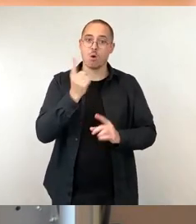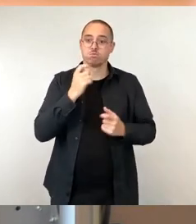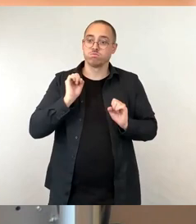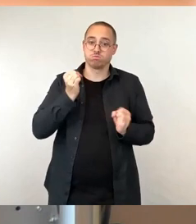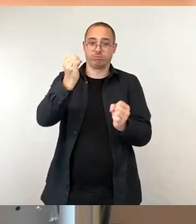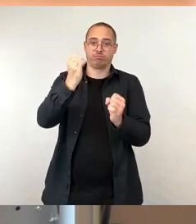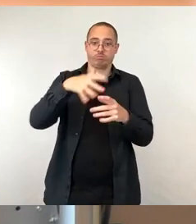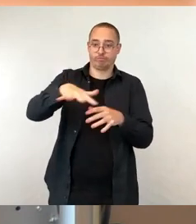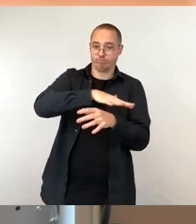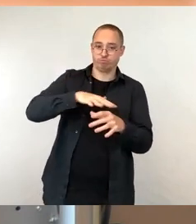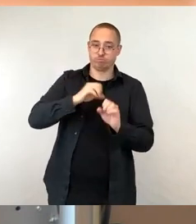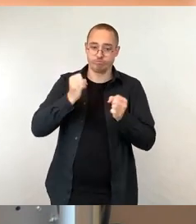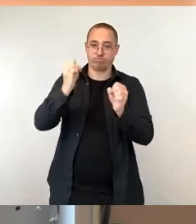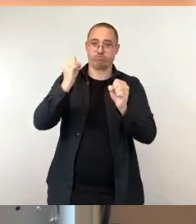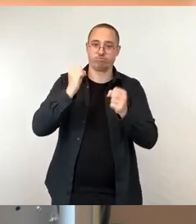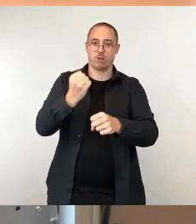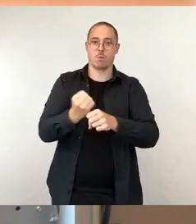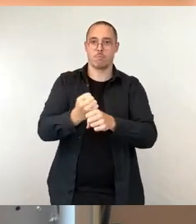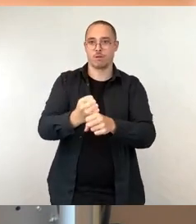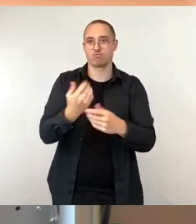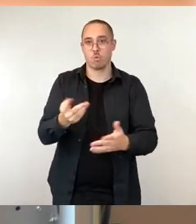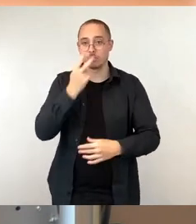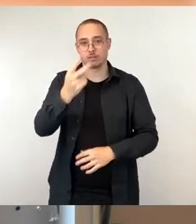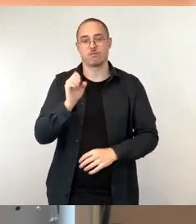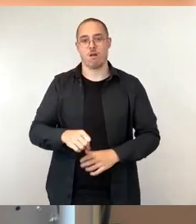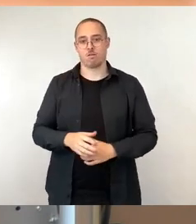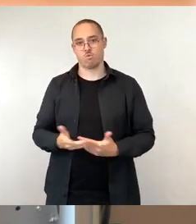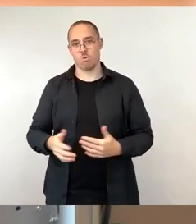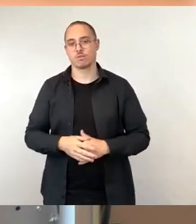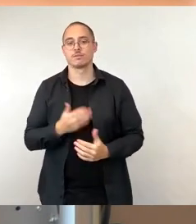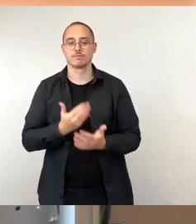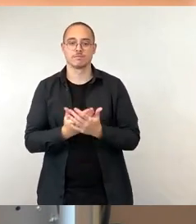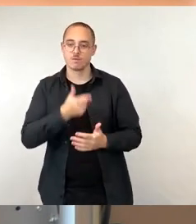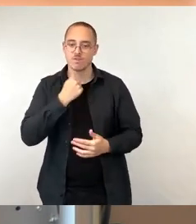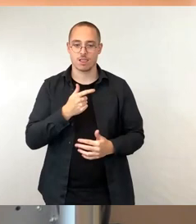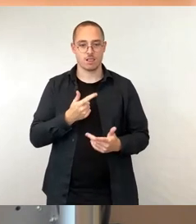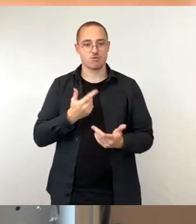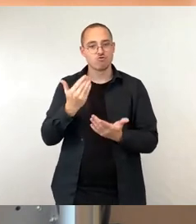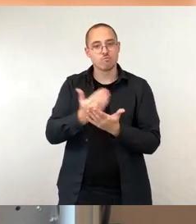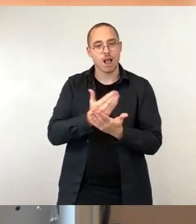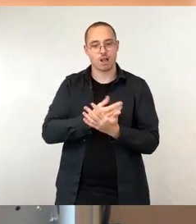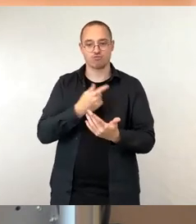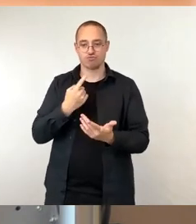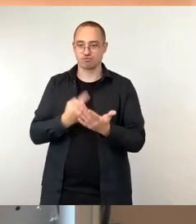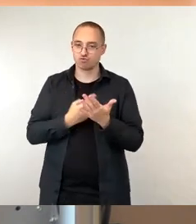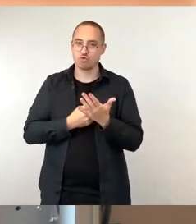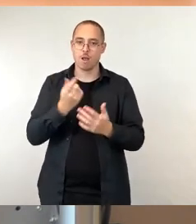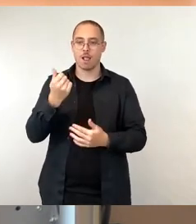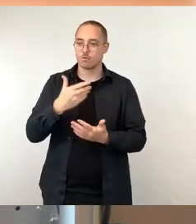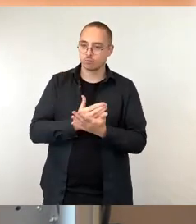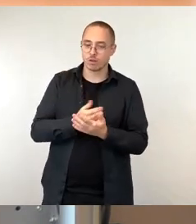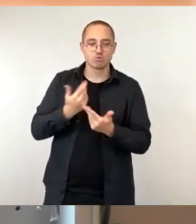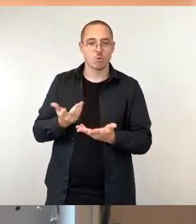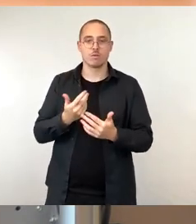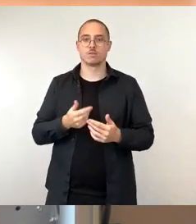und wirtschaftlichen Umgang mit Steuergeldern setzen wir das Thema auf die Tagesordnung. Denn das Thema sparsamer und wirtschaftlicher Umgang mit